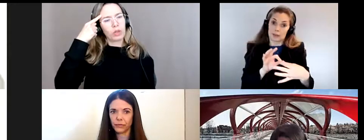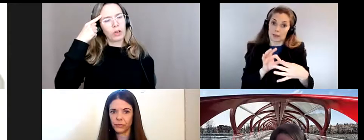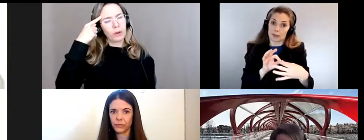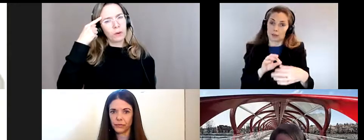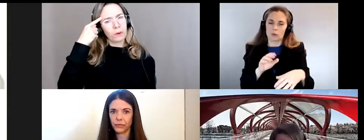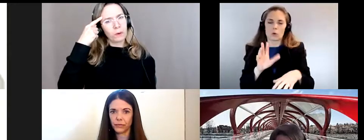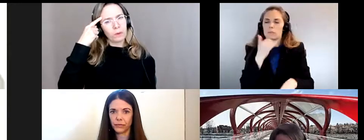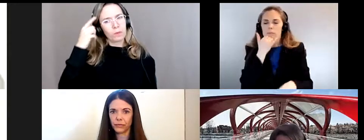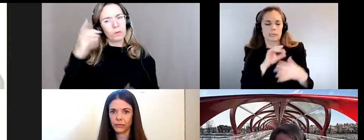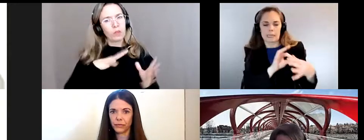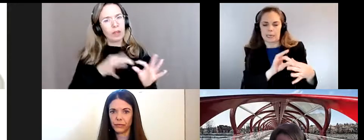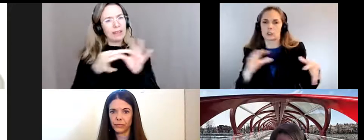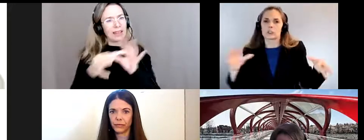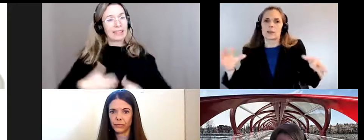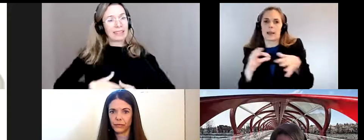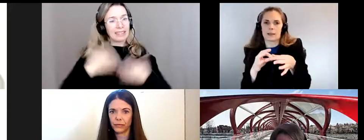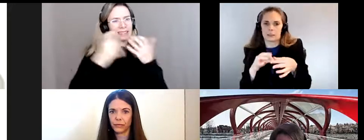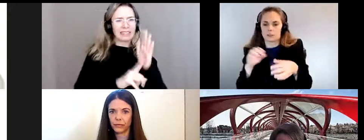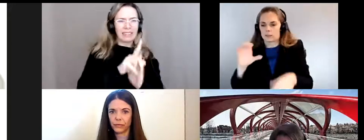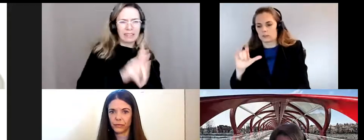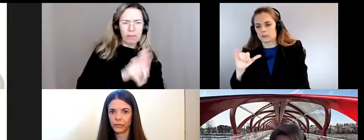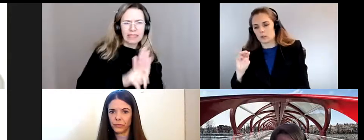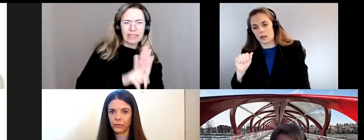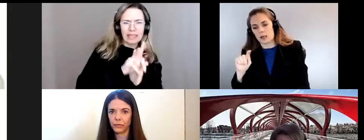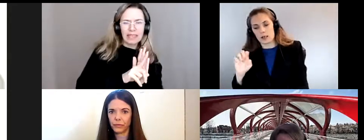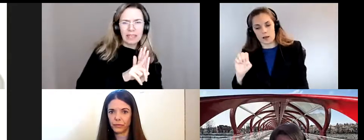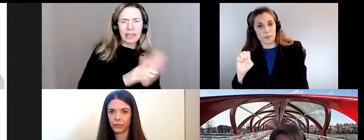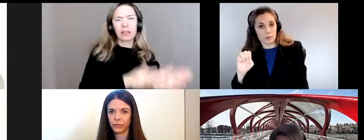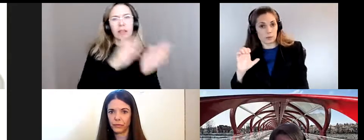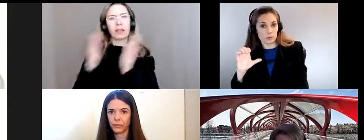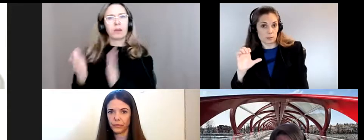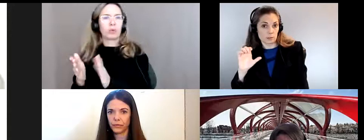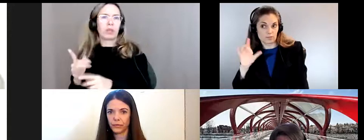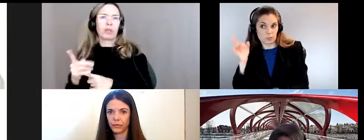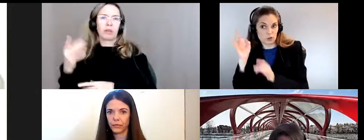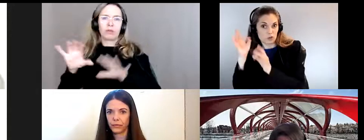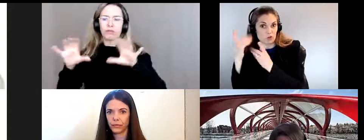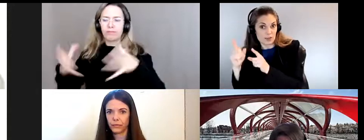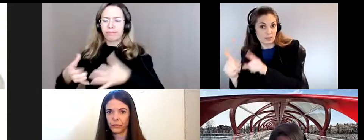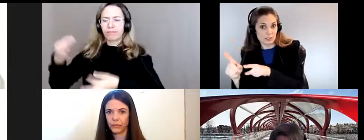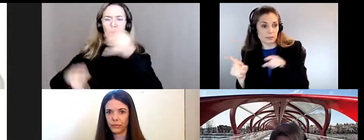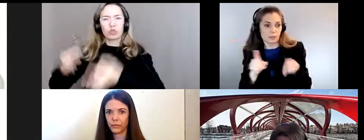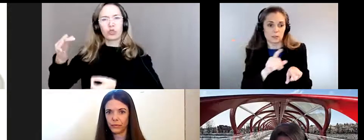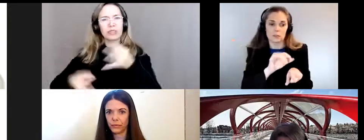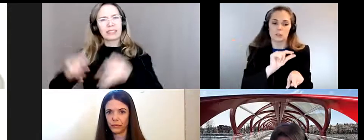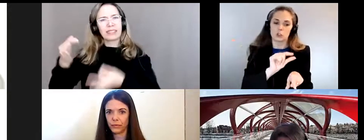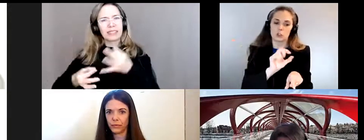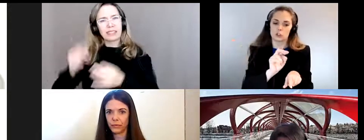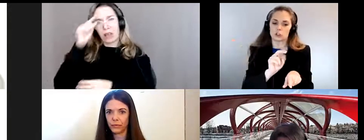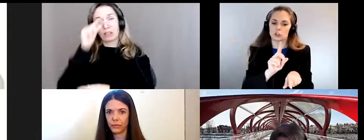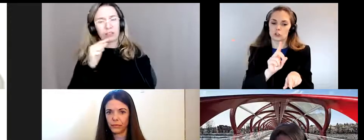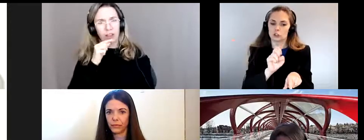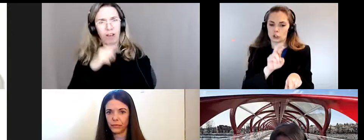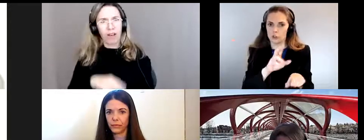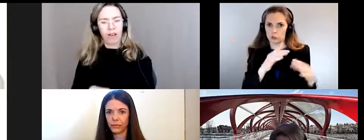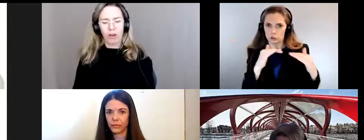qu'il y des liens entre la crise climatique et le mouvement de la justice en matière de genre donc